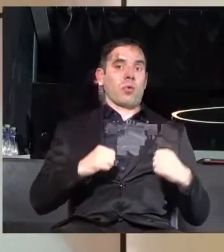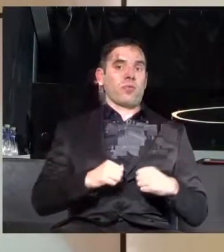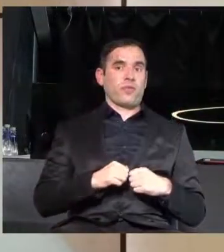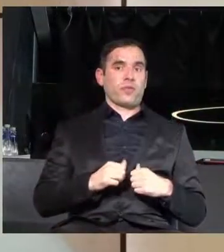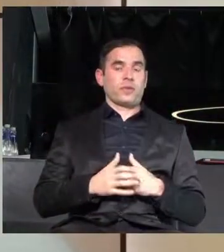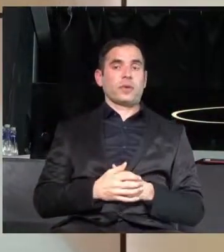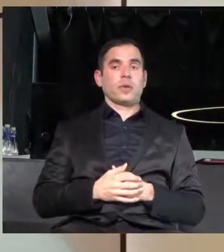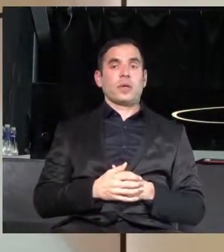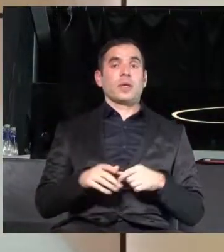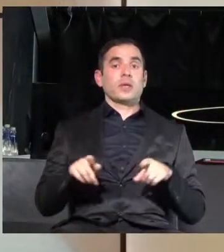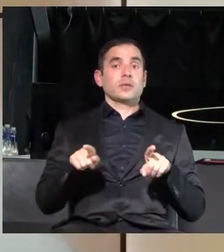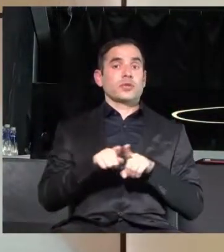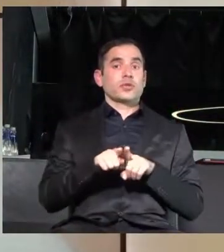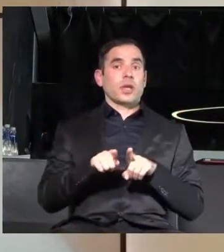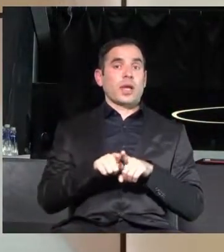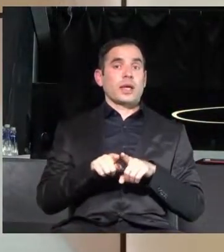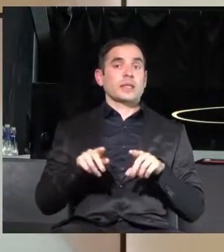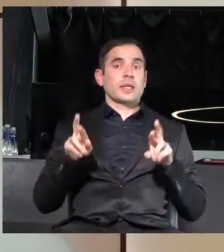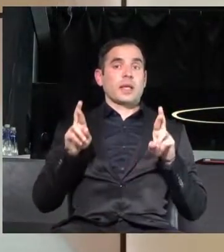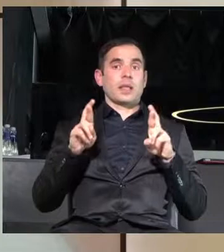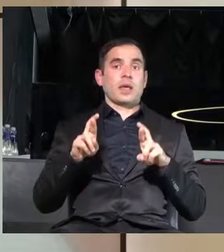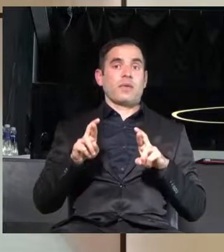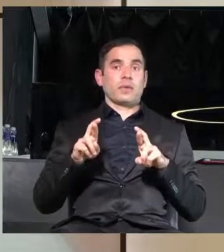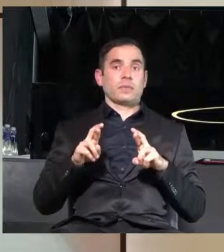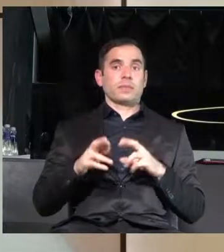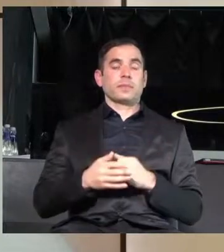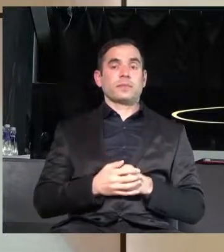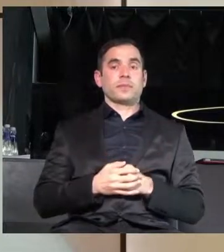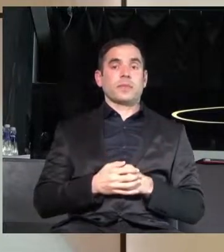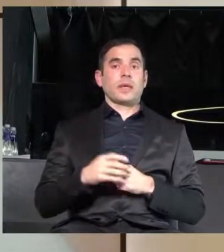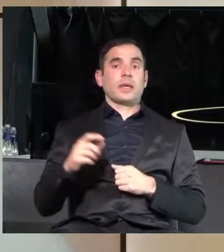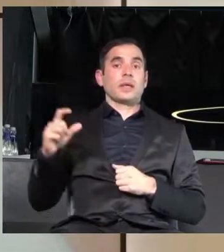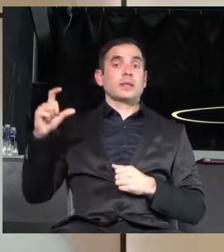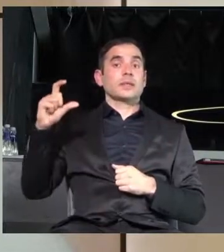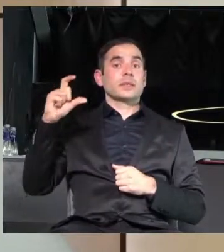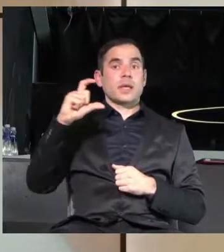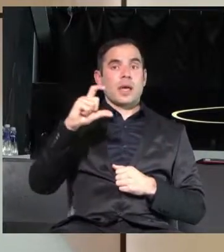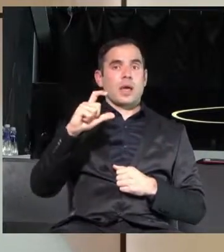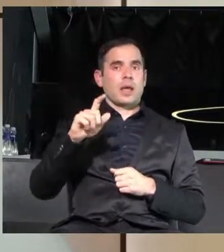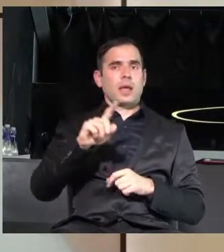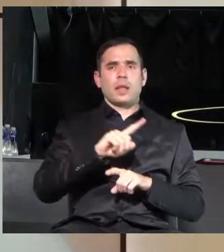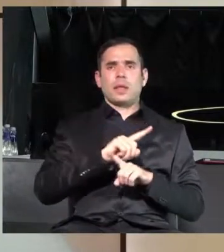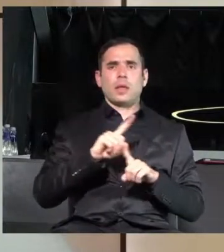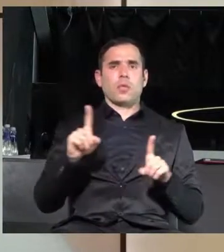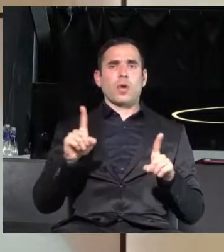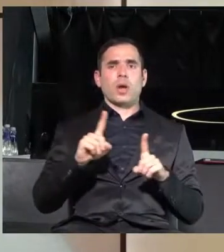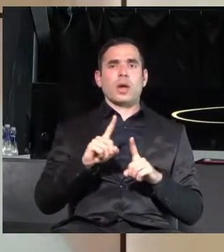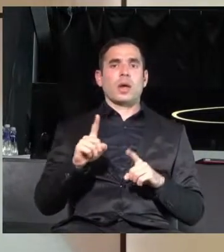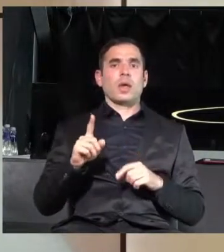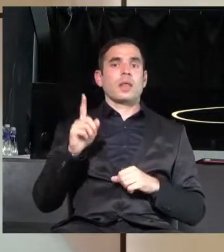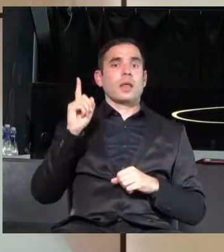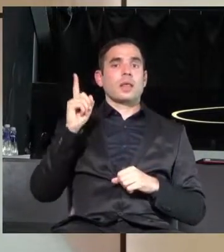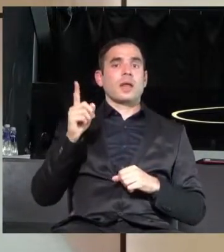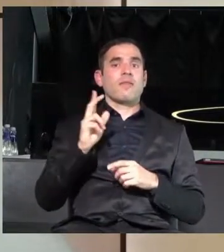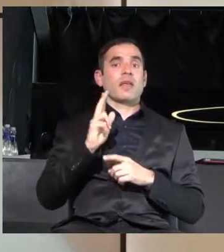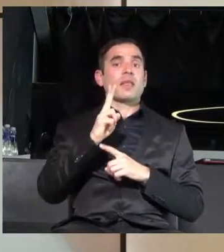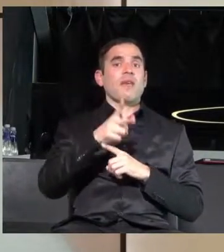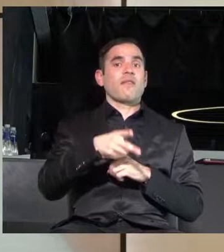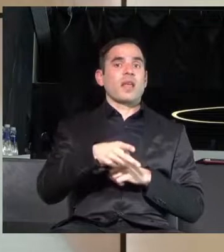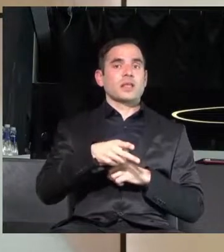Също така се надявам Сара никога да не трябва да влезе във